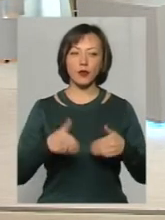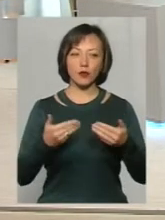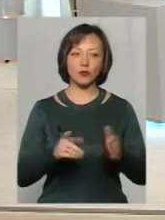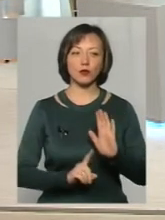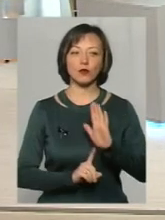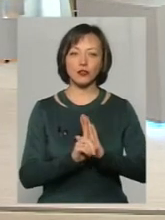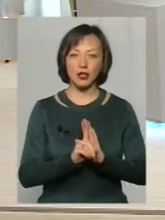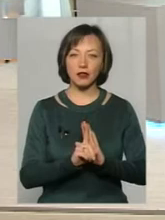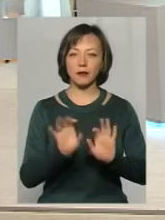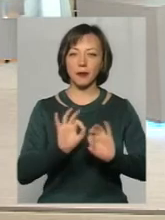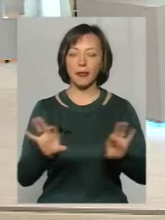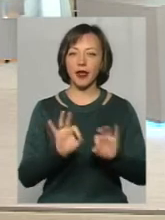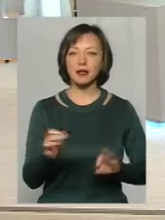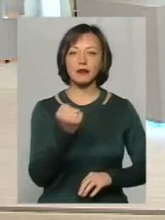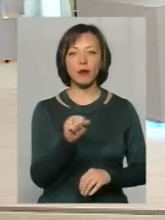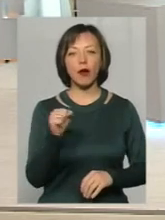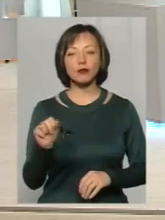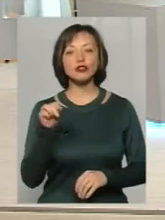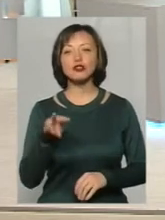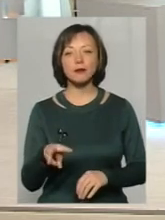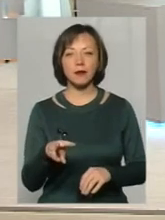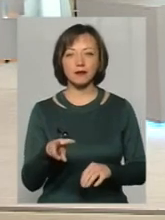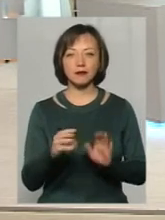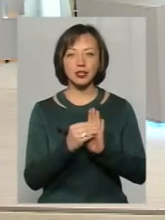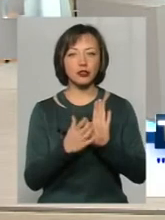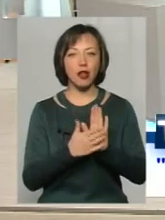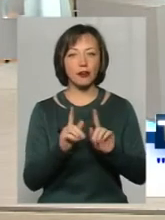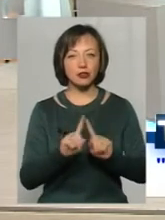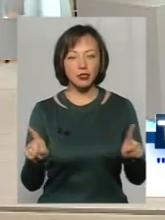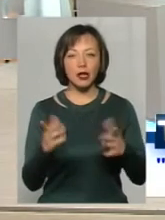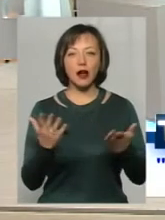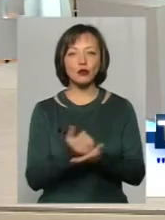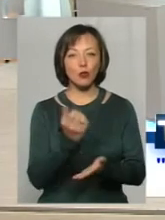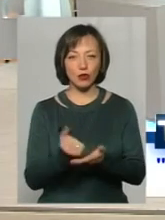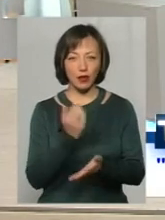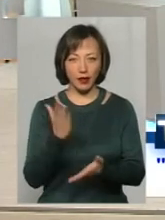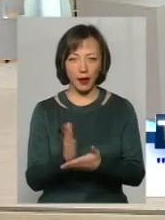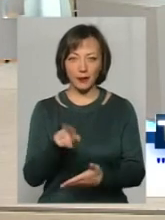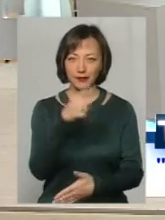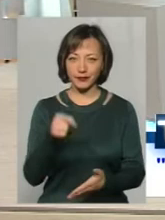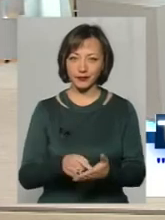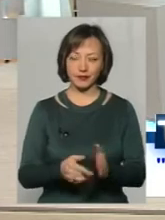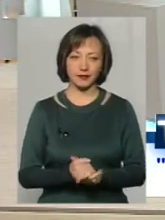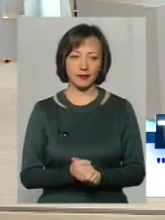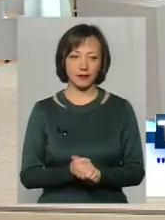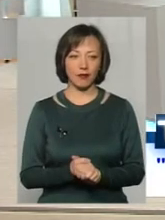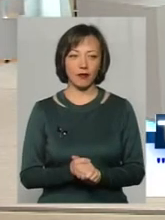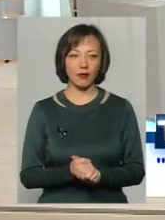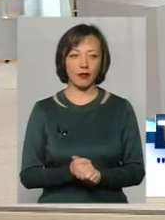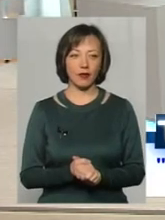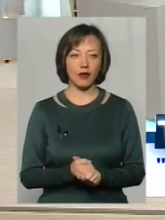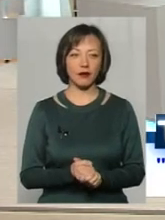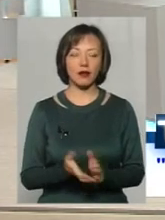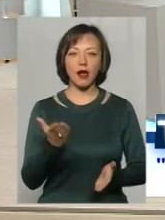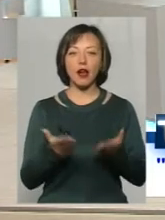перемог. Чим відзначились, які здобутки маємо? Пане Сергій, ви розпочніть. Якщо говорити про